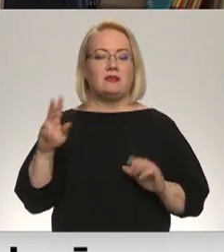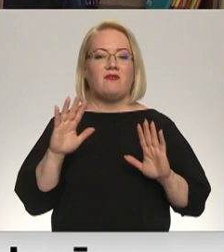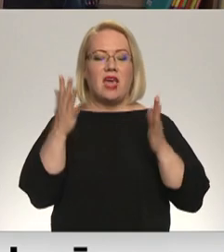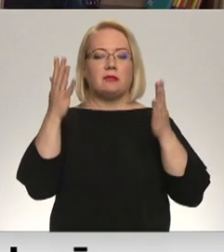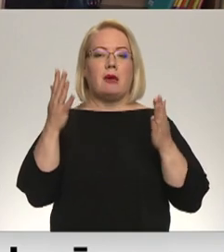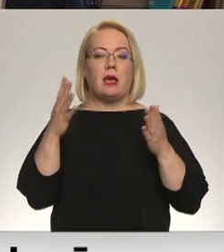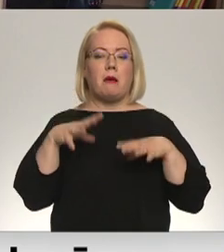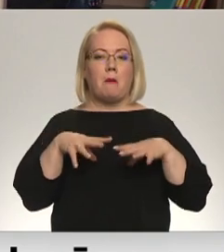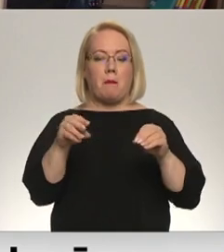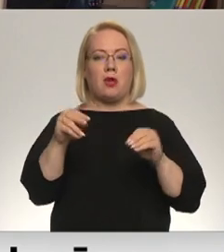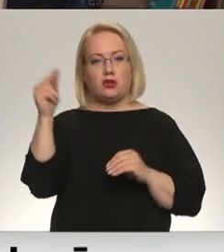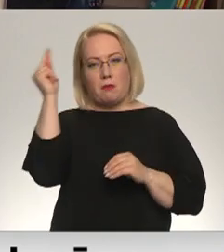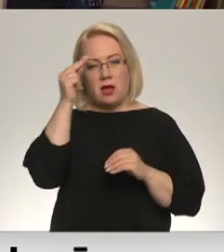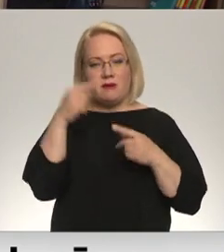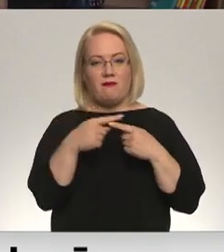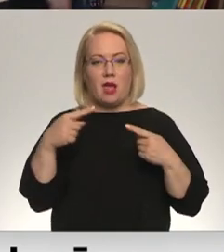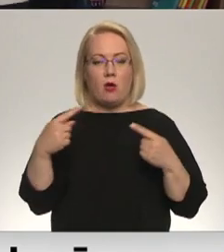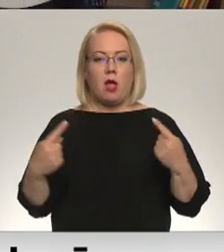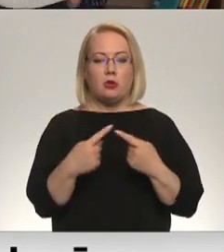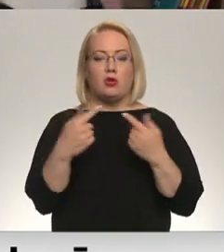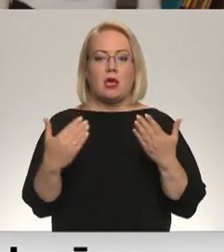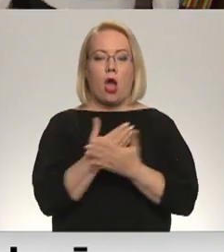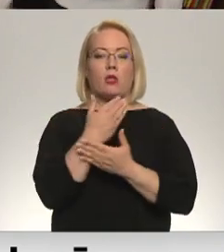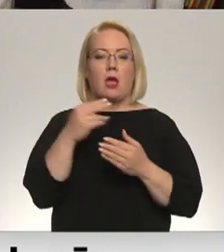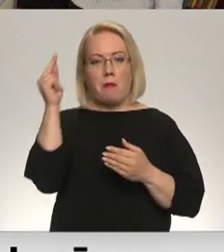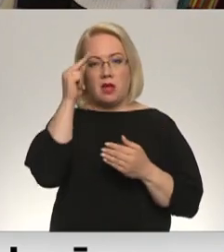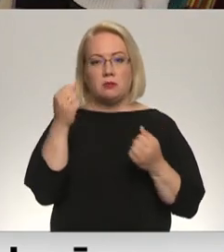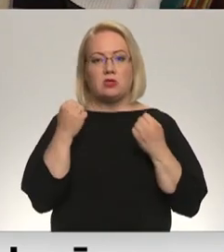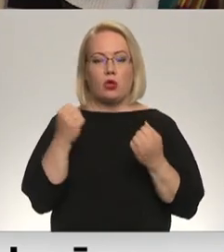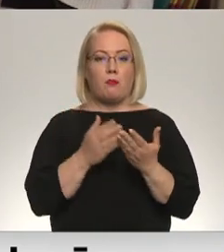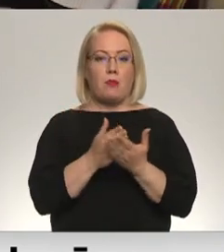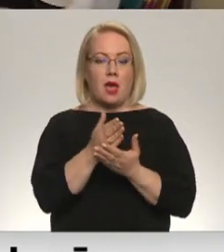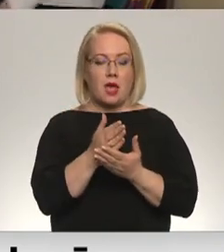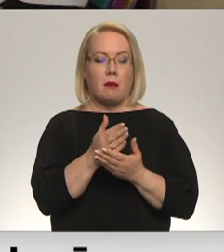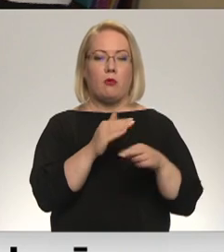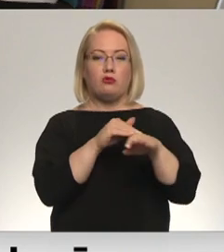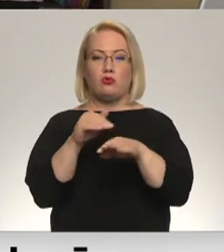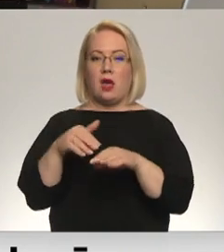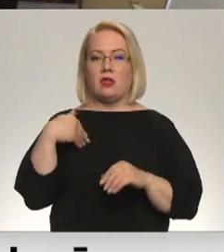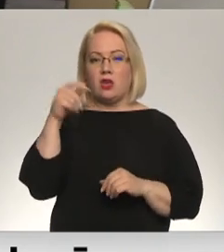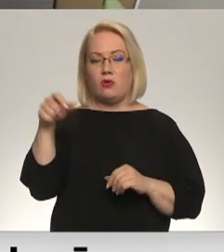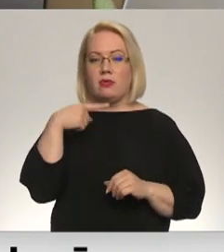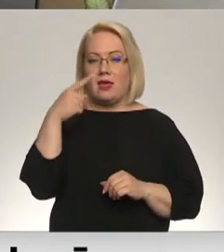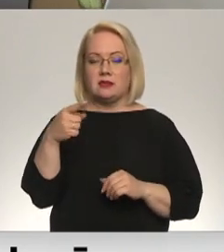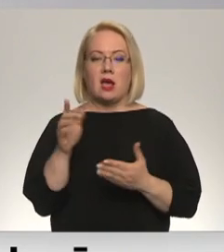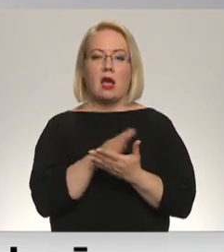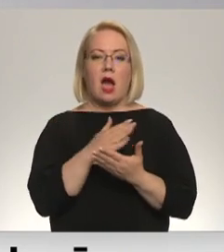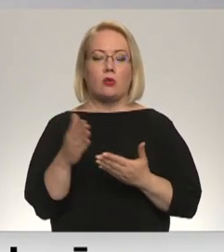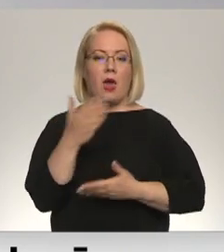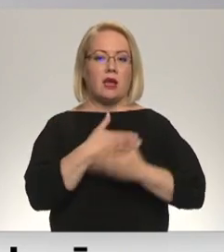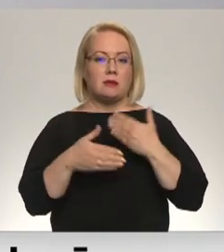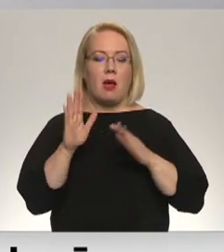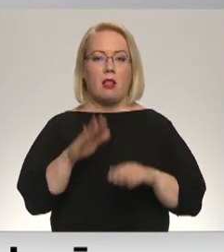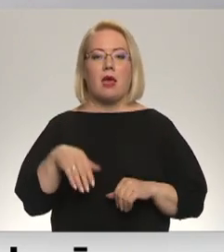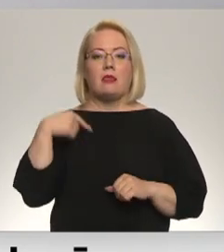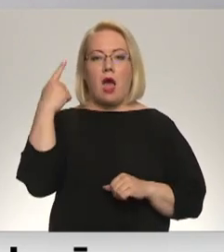vielu atbilstoši jaunajam mācību satram un pieejai. Šodien uzrunāties skolēni teica, ka galvenokārt kārtoja eksāmenu, lai nākamgad būtu